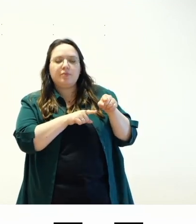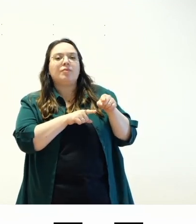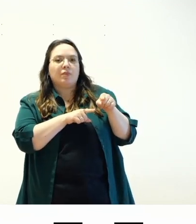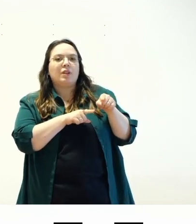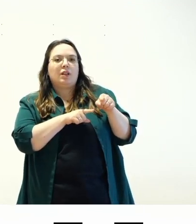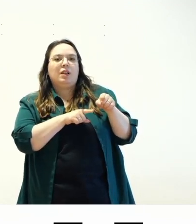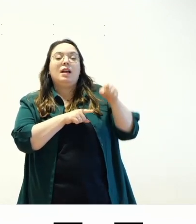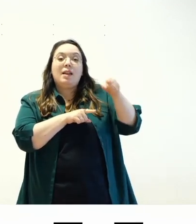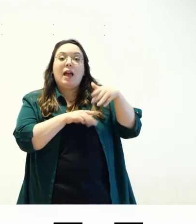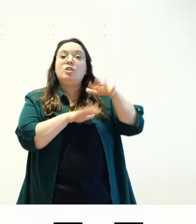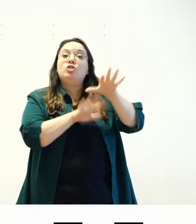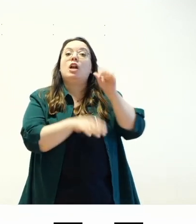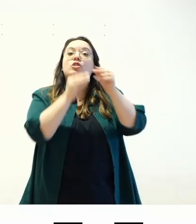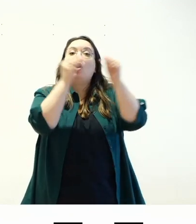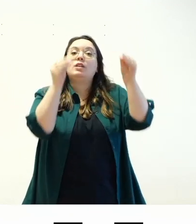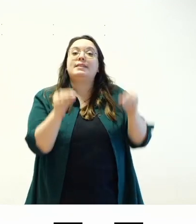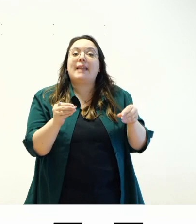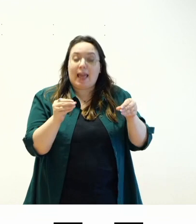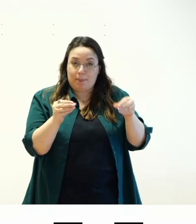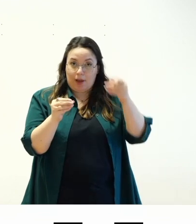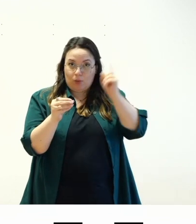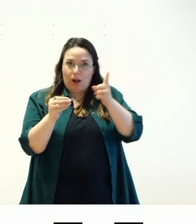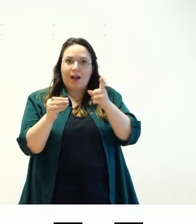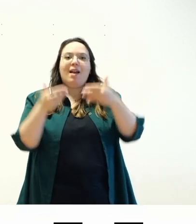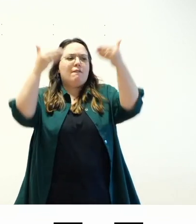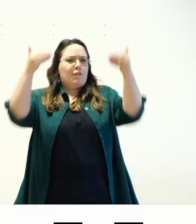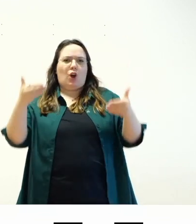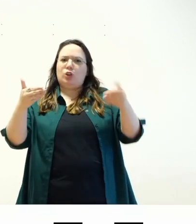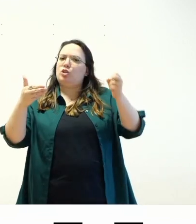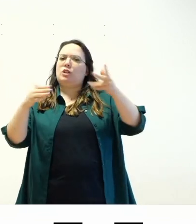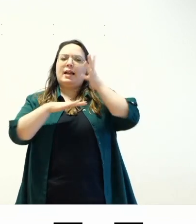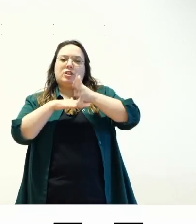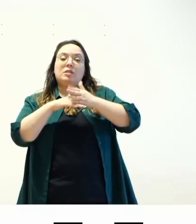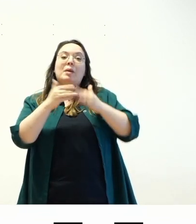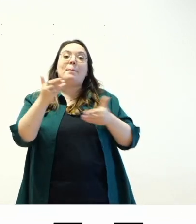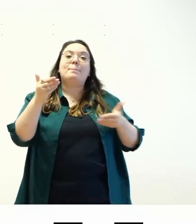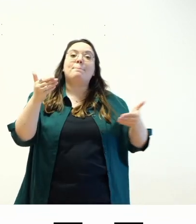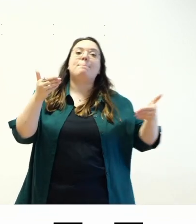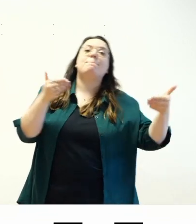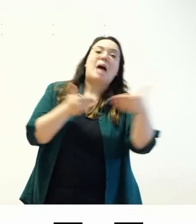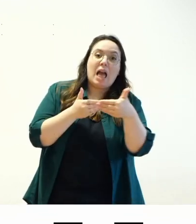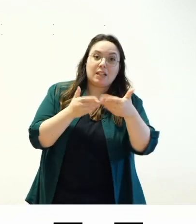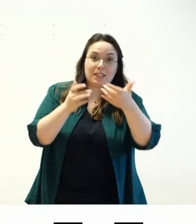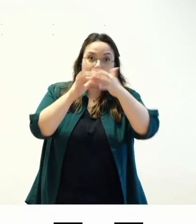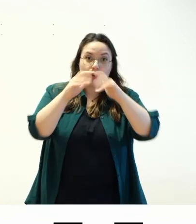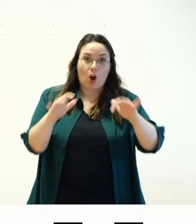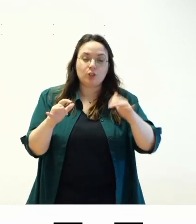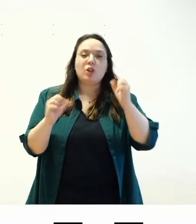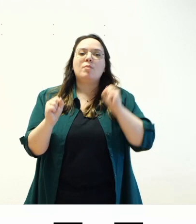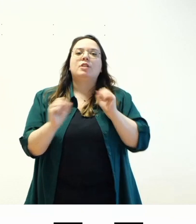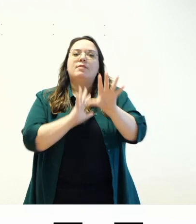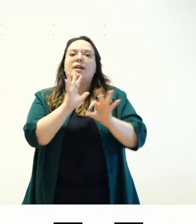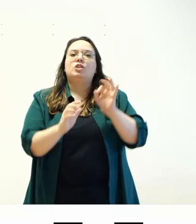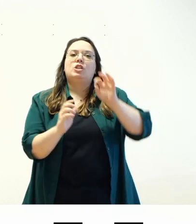livello di back end era possibile andare a definire una griglia in cui dire questi